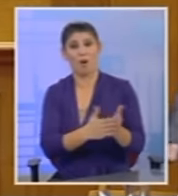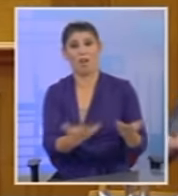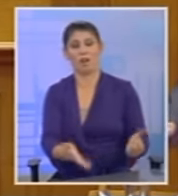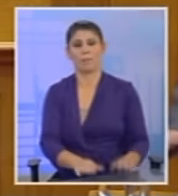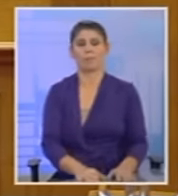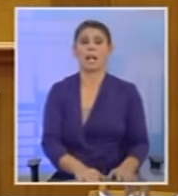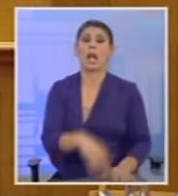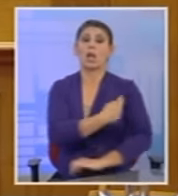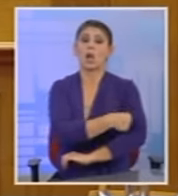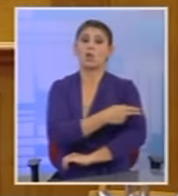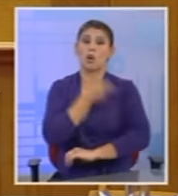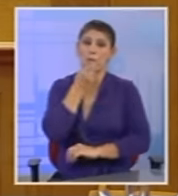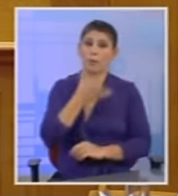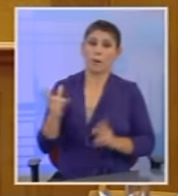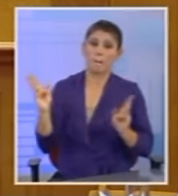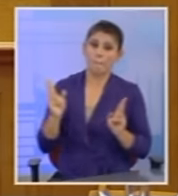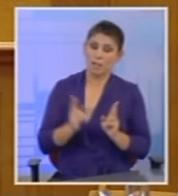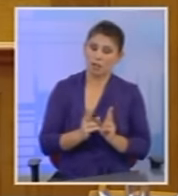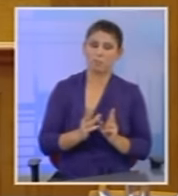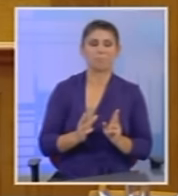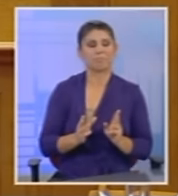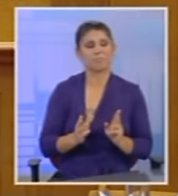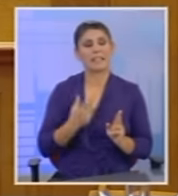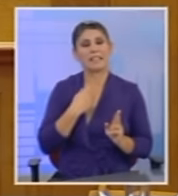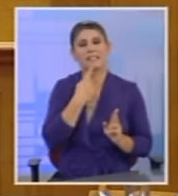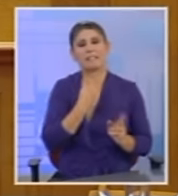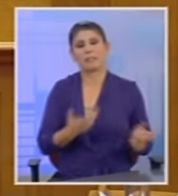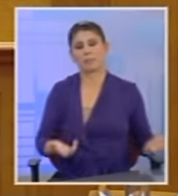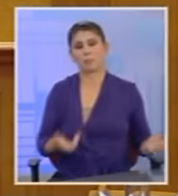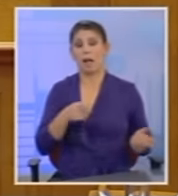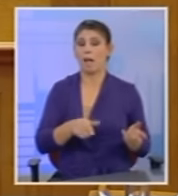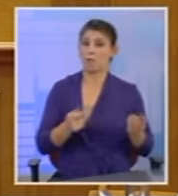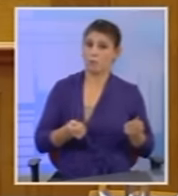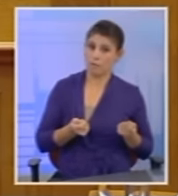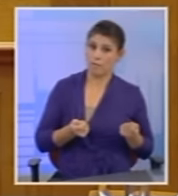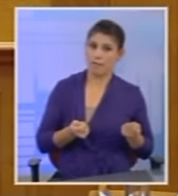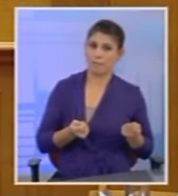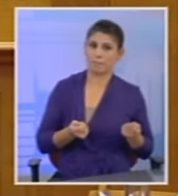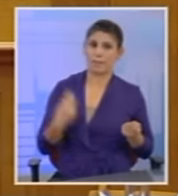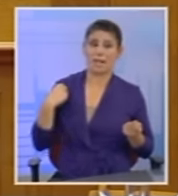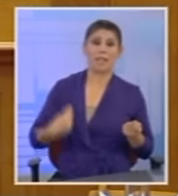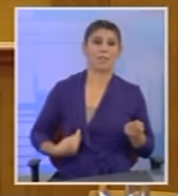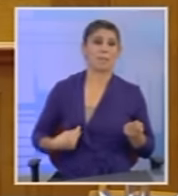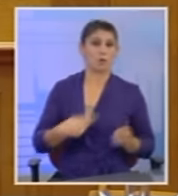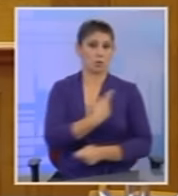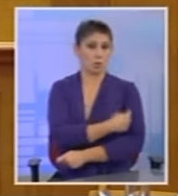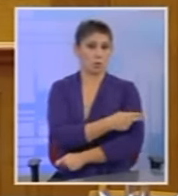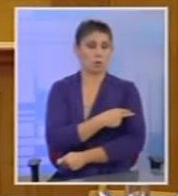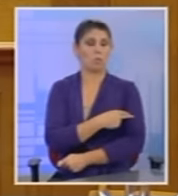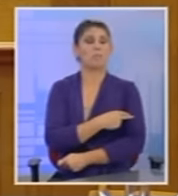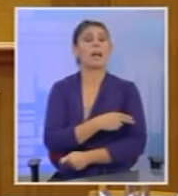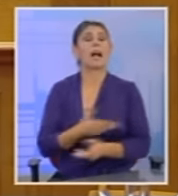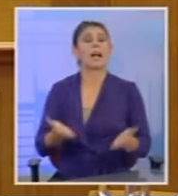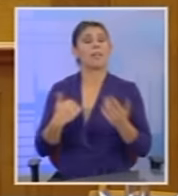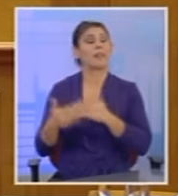δαπανών τι να πούμε. Αυτό το οποίο συμβαίνει στα δημόσια νοσοκομεία δεν έχει προηγούμενο.